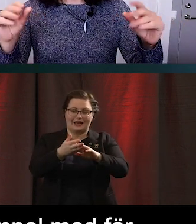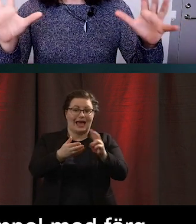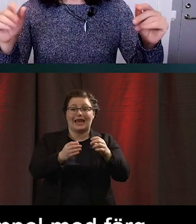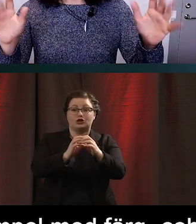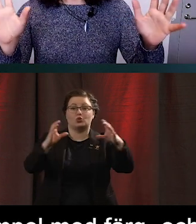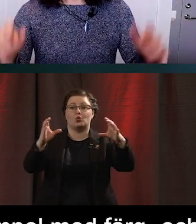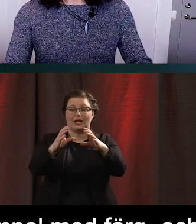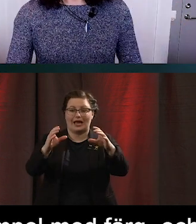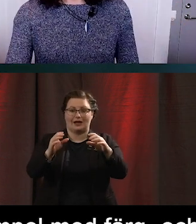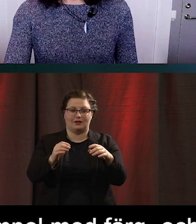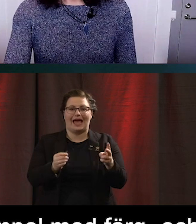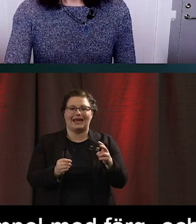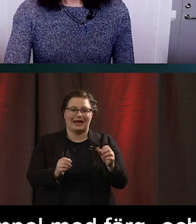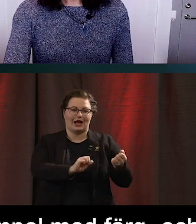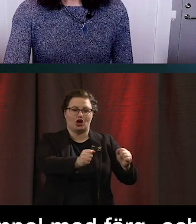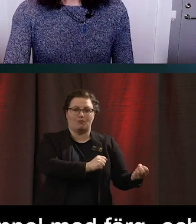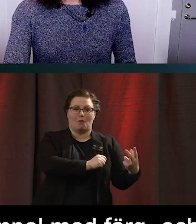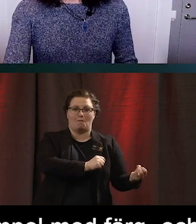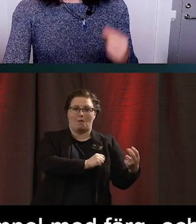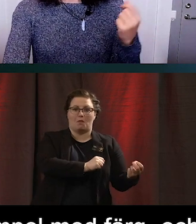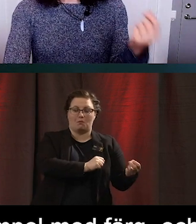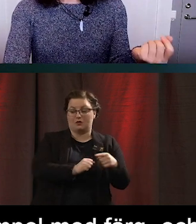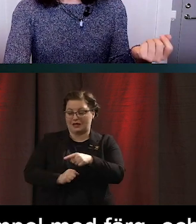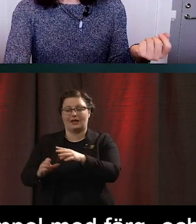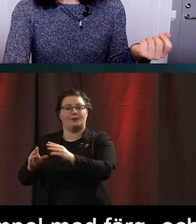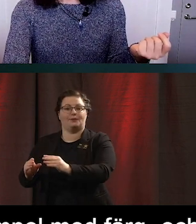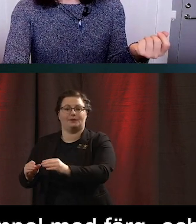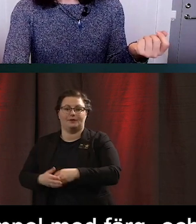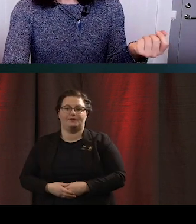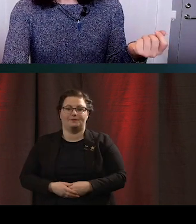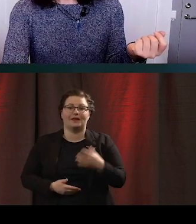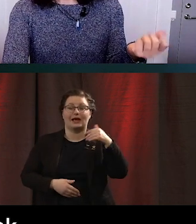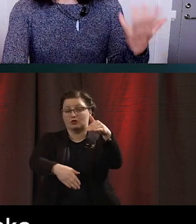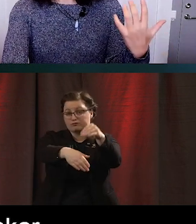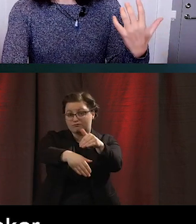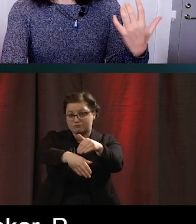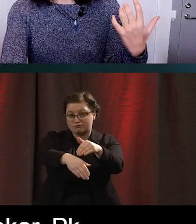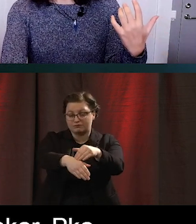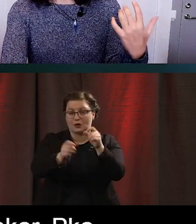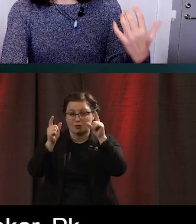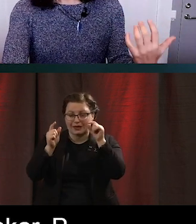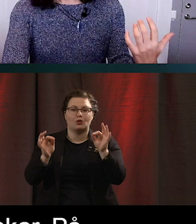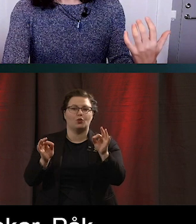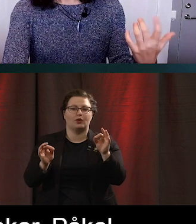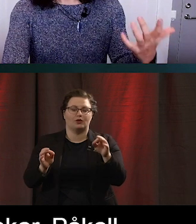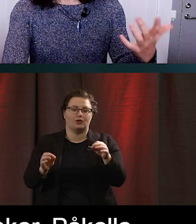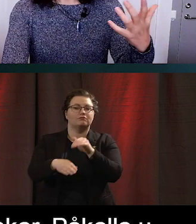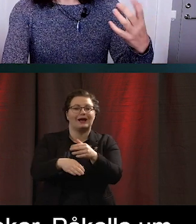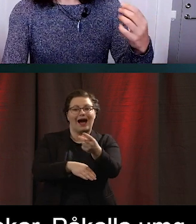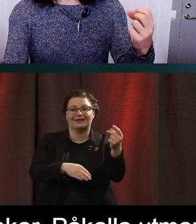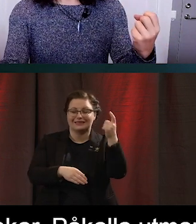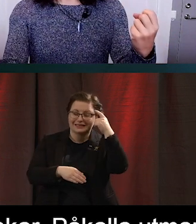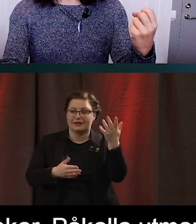rörliga grejer som blinkar och så vidare. Man kan påkalla uppmärksamhet genom att stimulera våra andra sinnen. Till